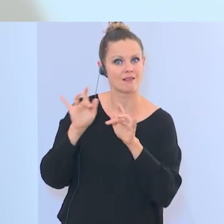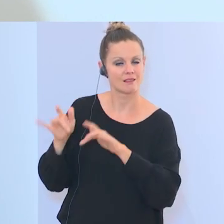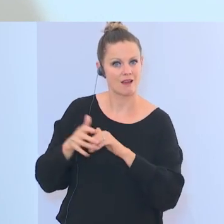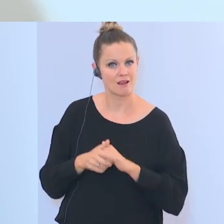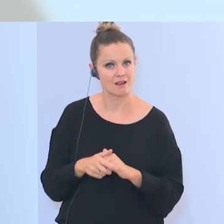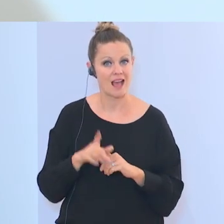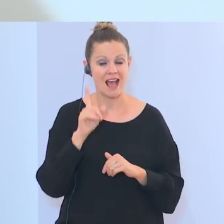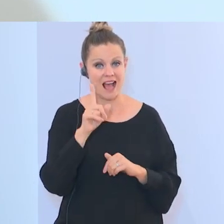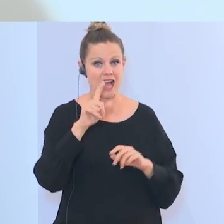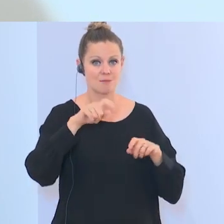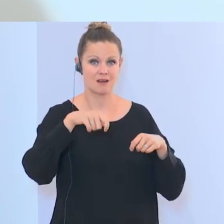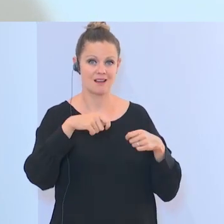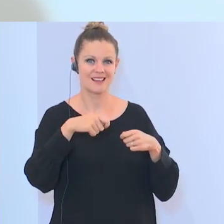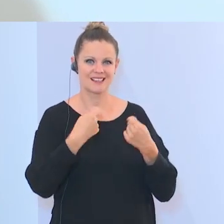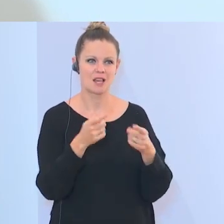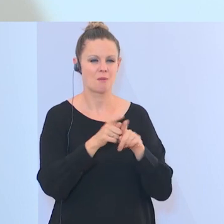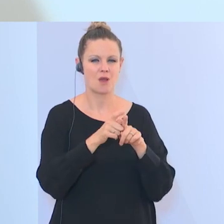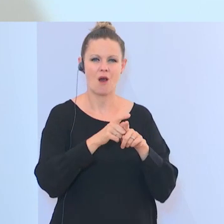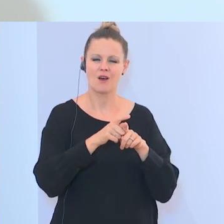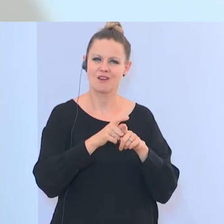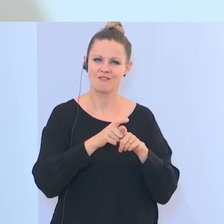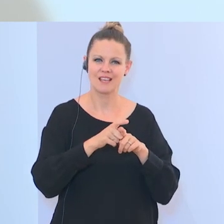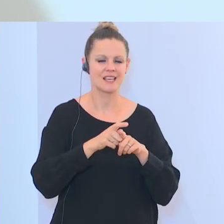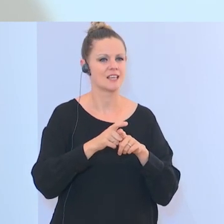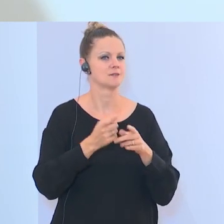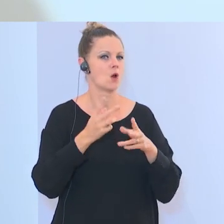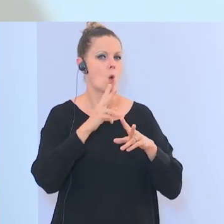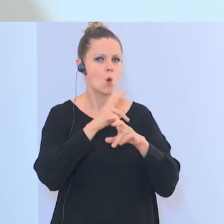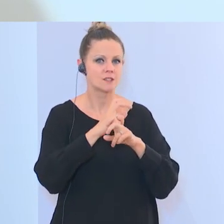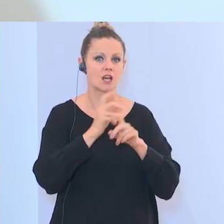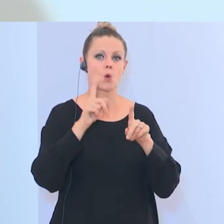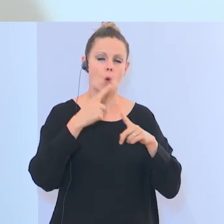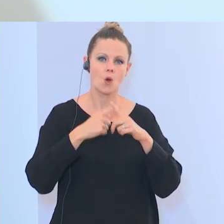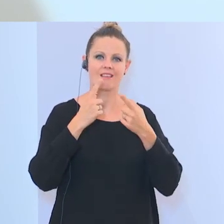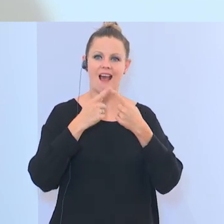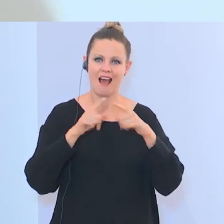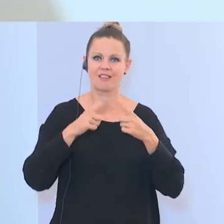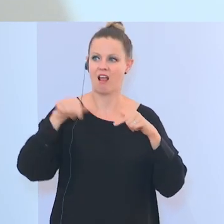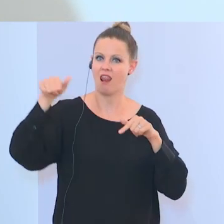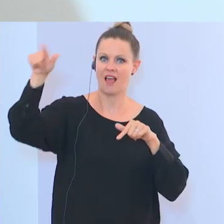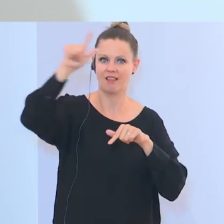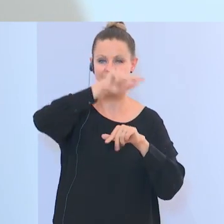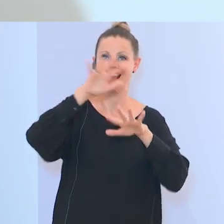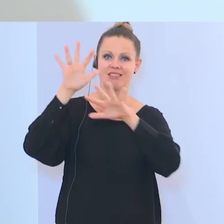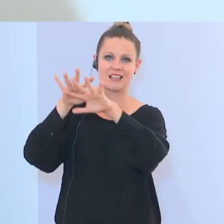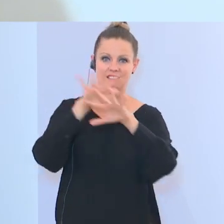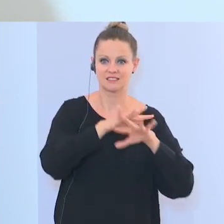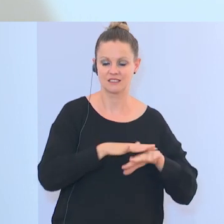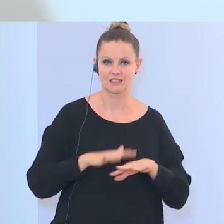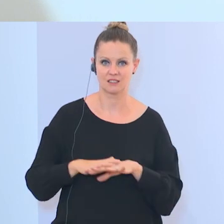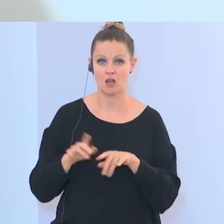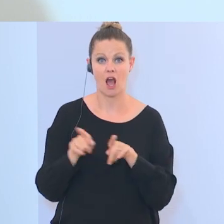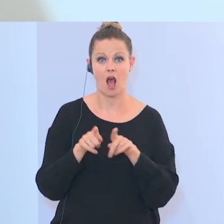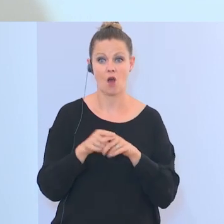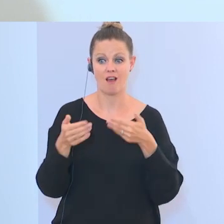hat. Aber es gibt transnationale Netze, die über Österreich hinausgehen, in Europa und im Nahen Osten. Wir sprechen